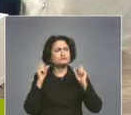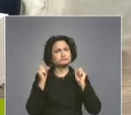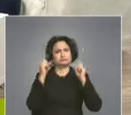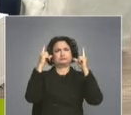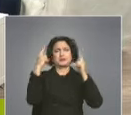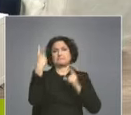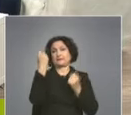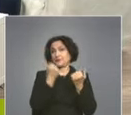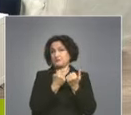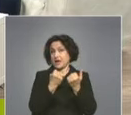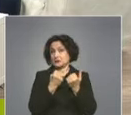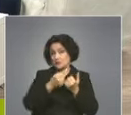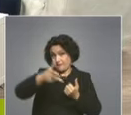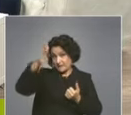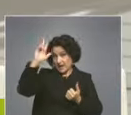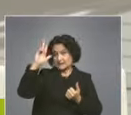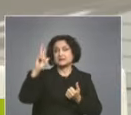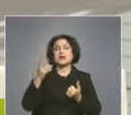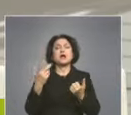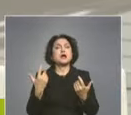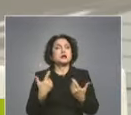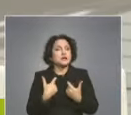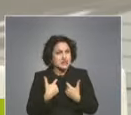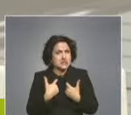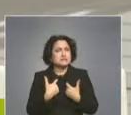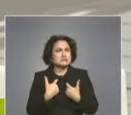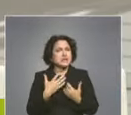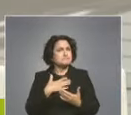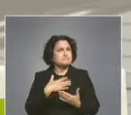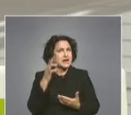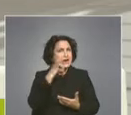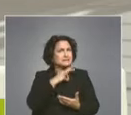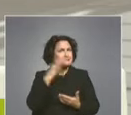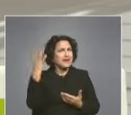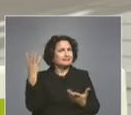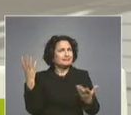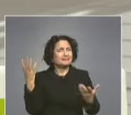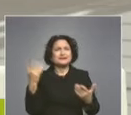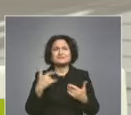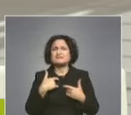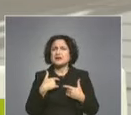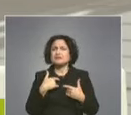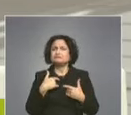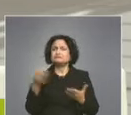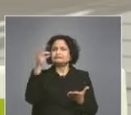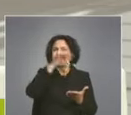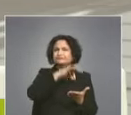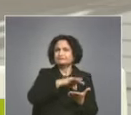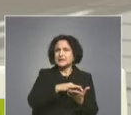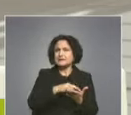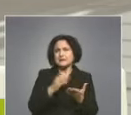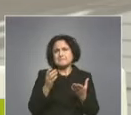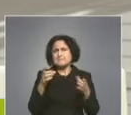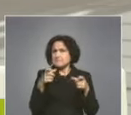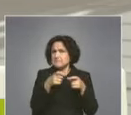на първо място в Франция, значи аз там имах късметът да попадна в болница, където бях един от малкото стажанти